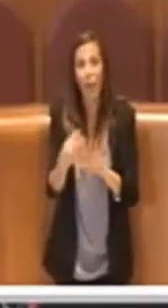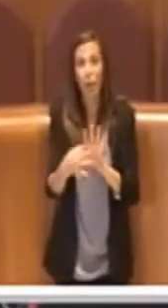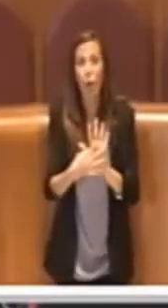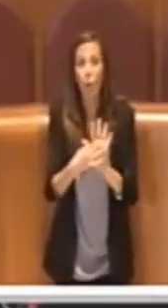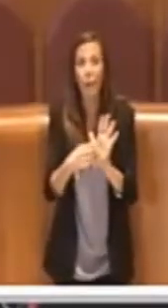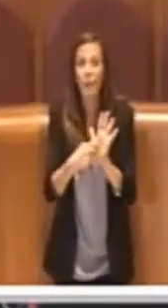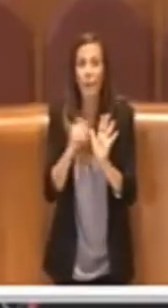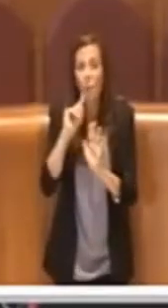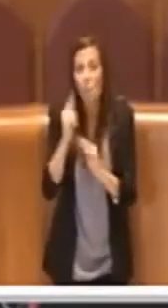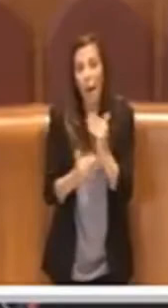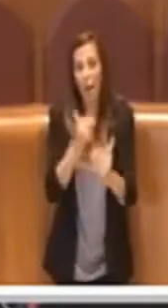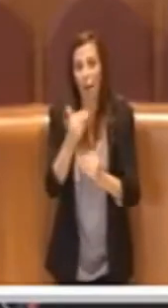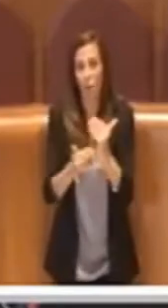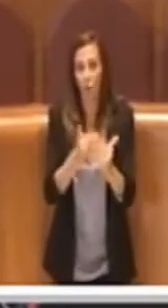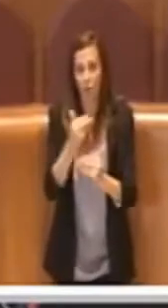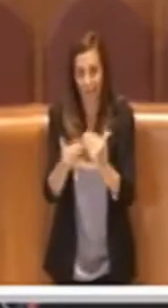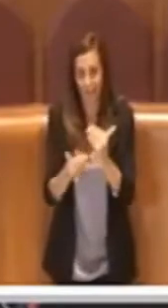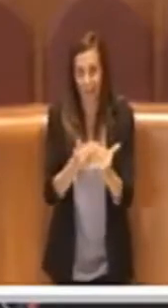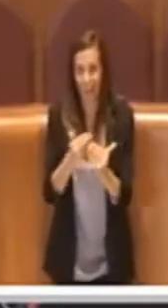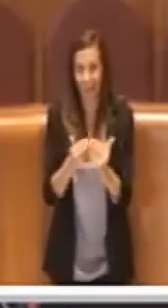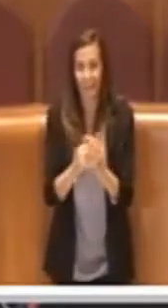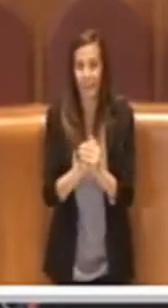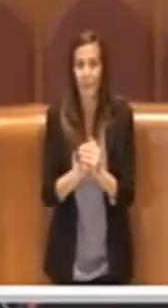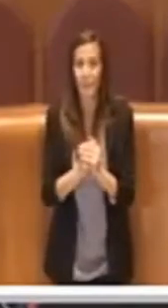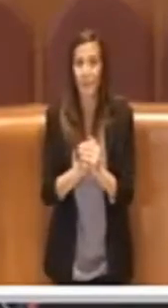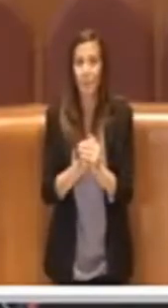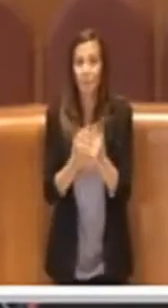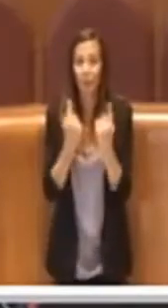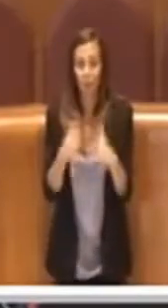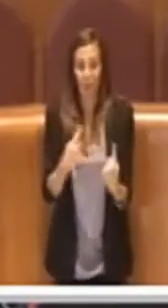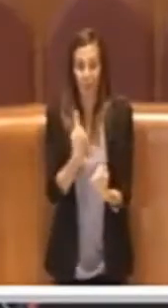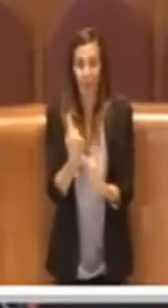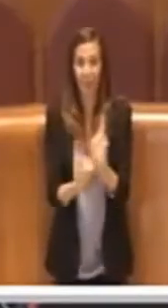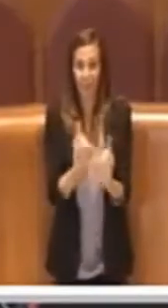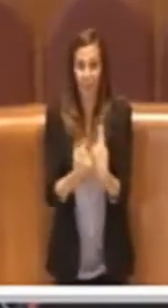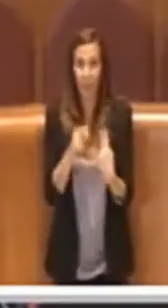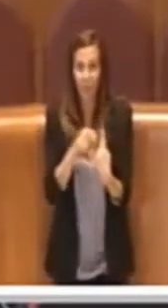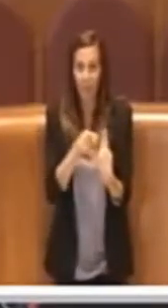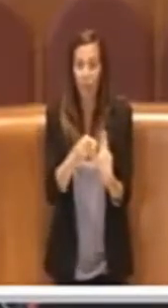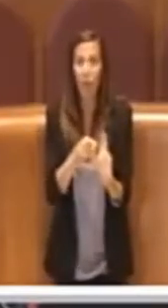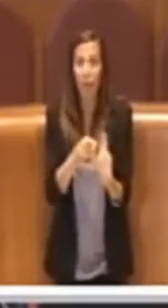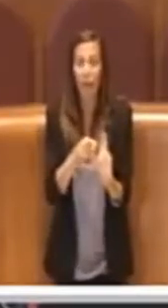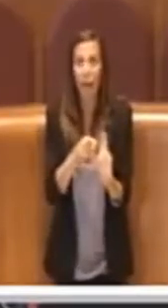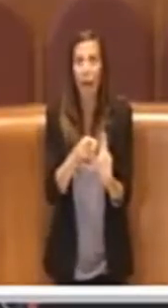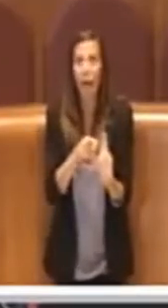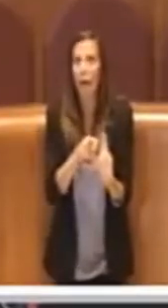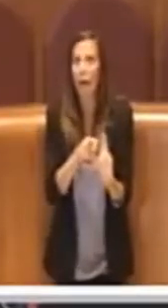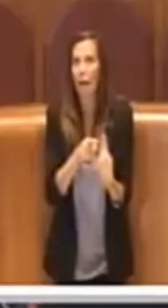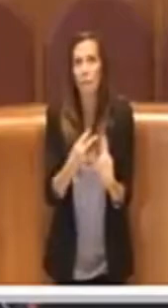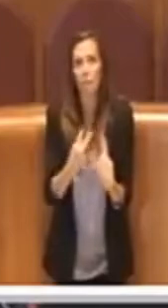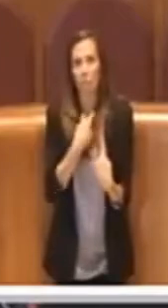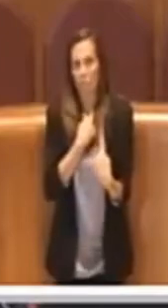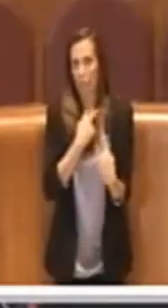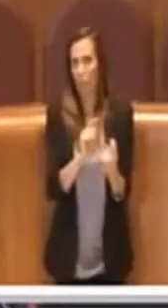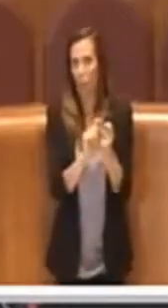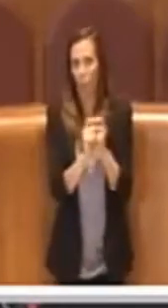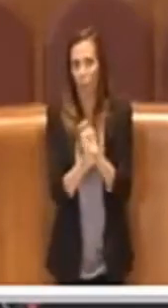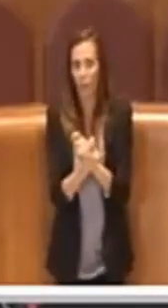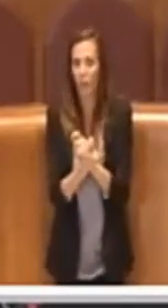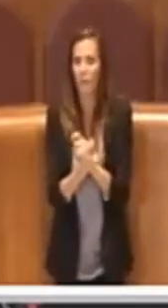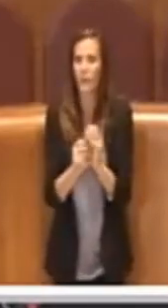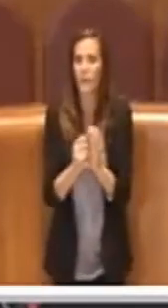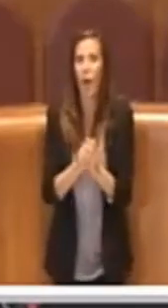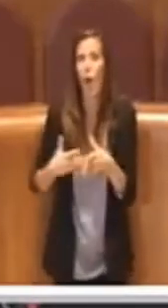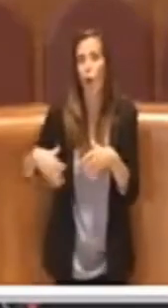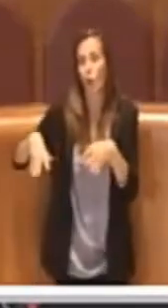sicuramente le condizioni hanno richiesto una modifica in tal senso, quindi benvenga la proposta di giunta